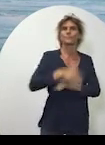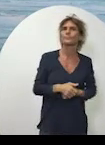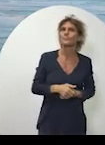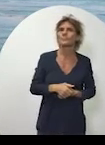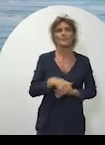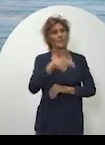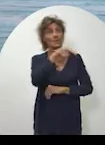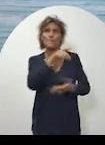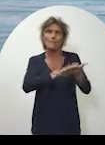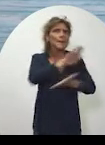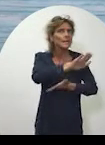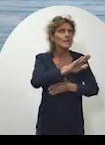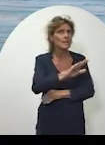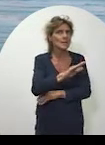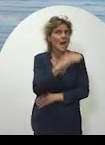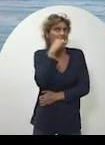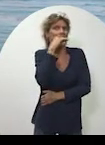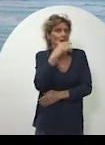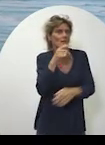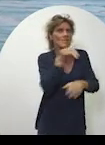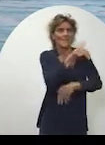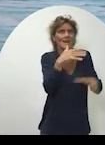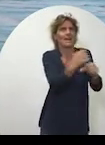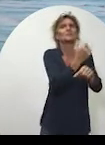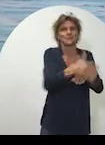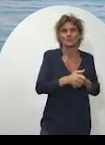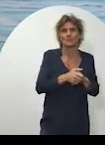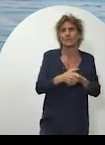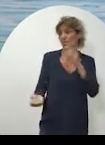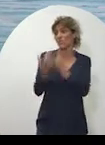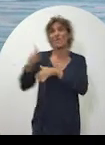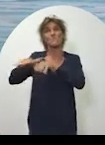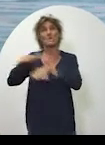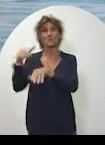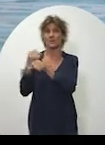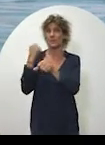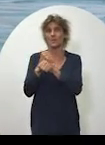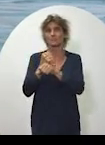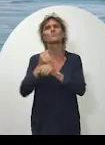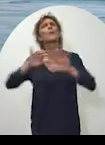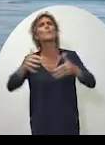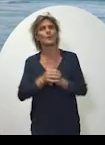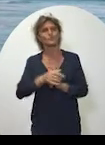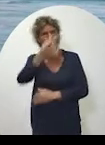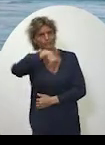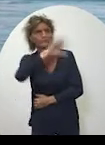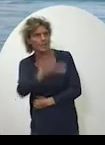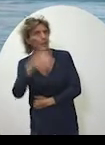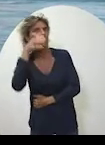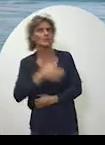Ce pari est en passe d'être gagné. Quant à notre méthodologie, elle est fondée sur la concertation.